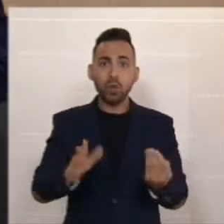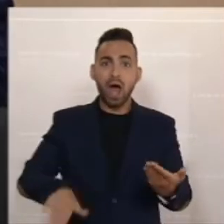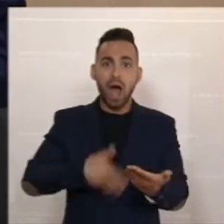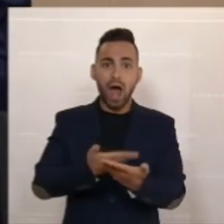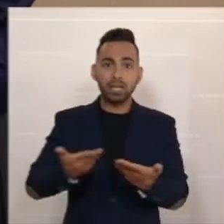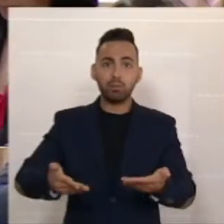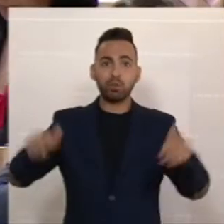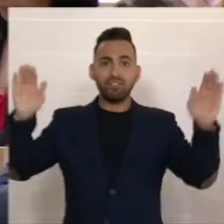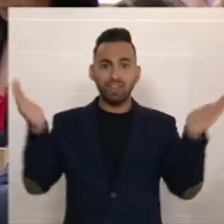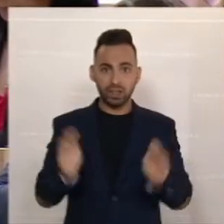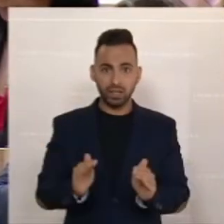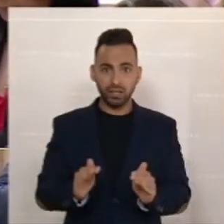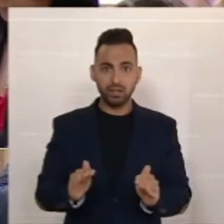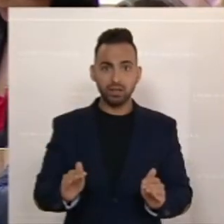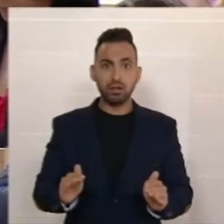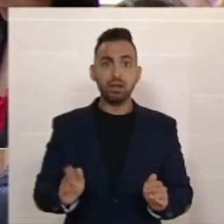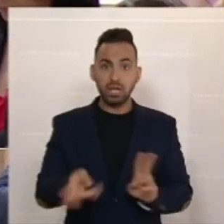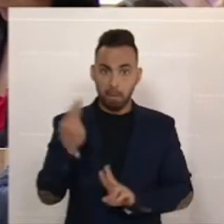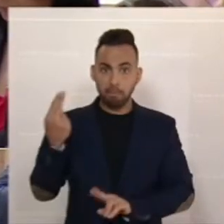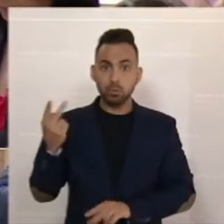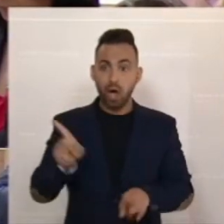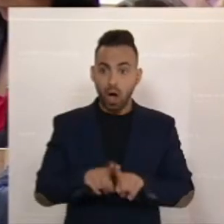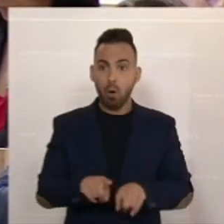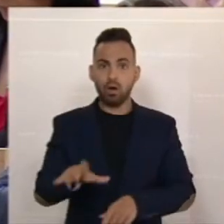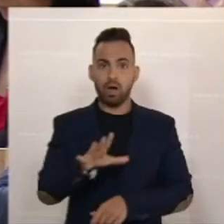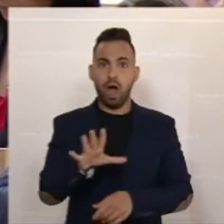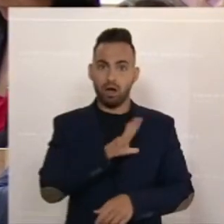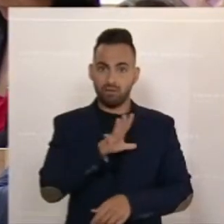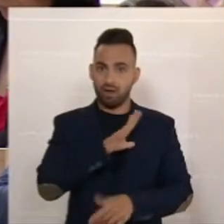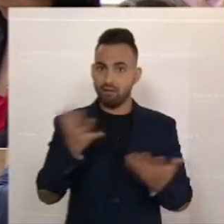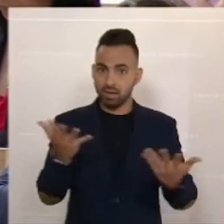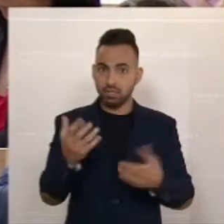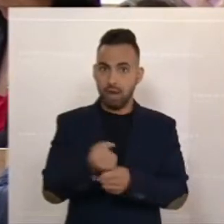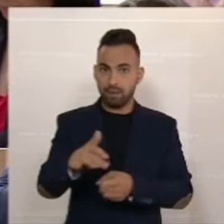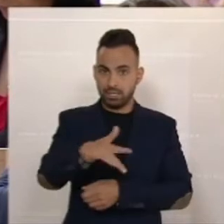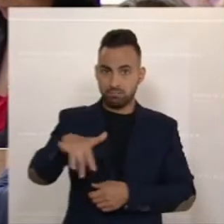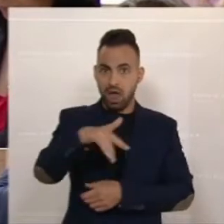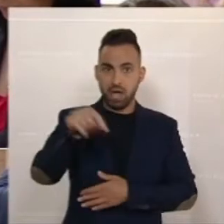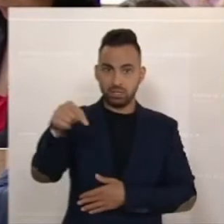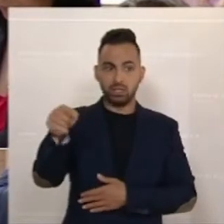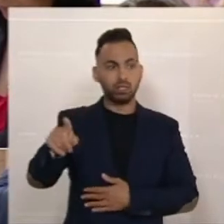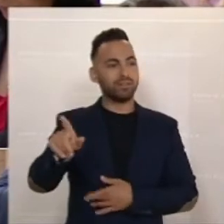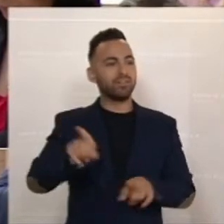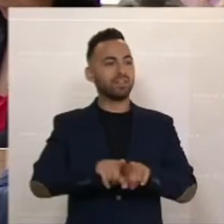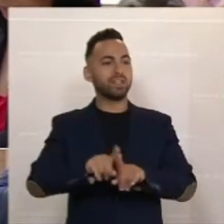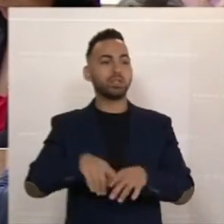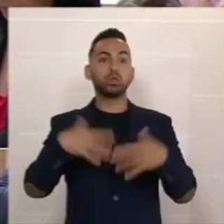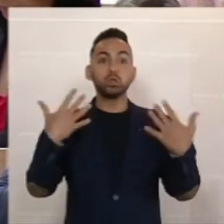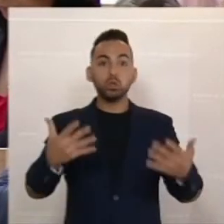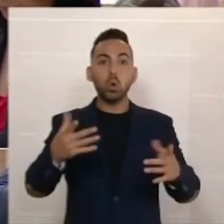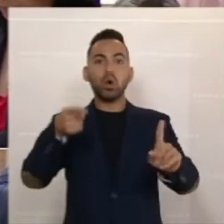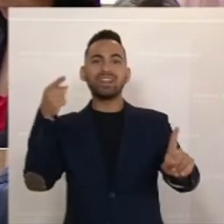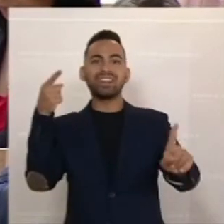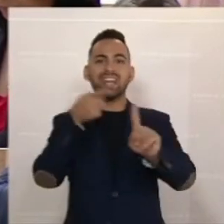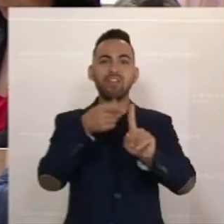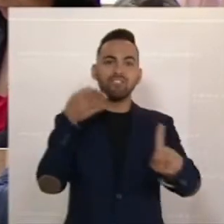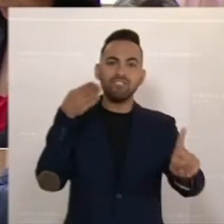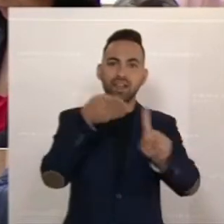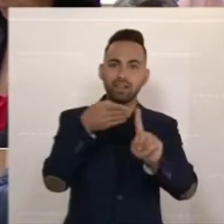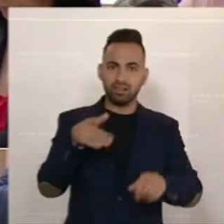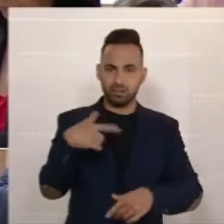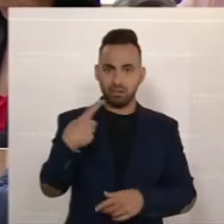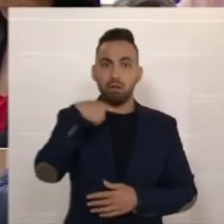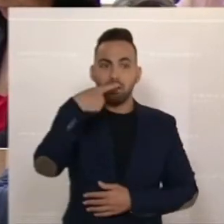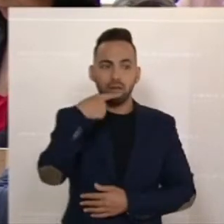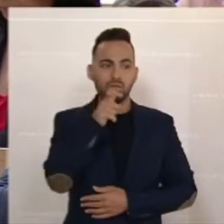kommt. Und Sie gefährden Arbeitsplätze. Das ist das, was der Spruch so treffend bezeichnet.